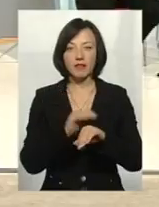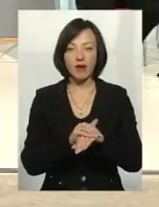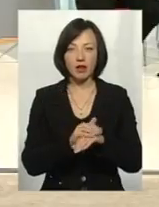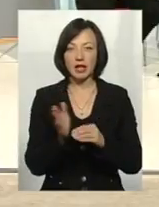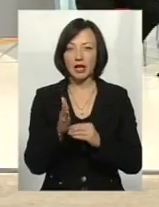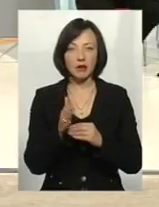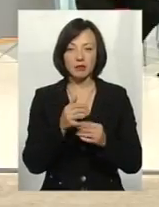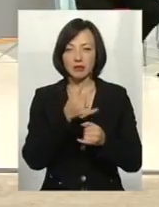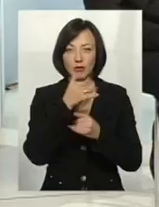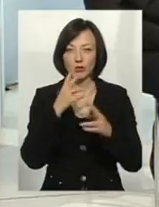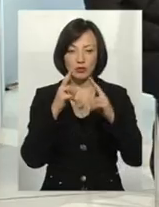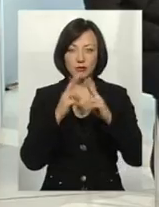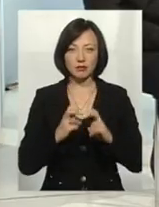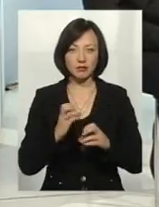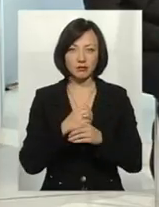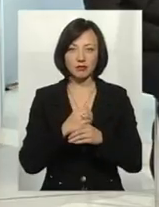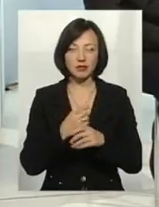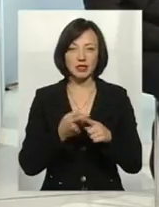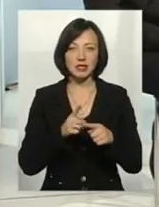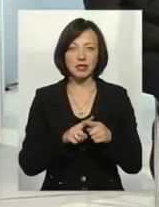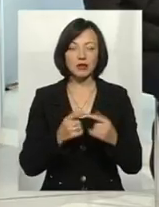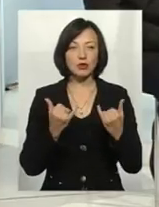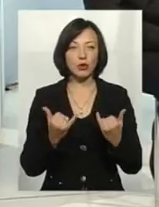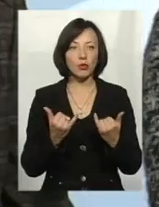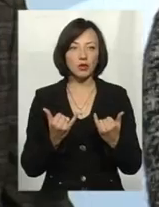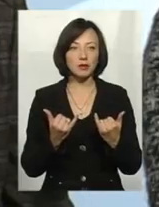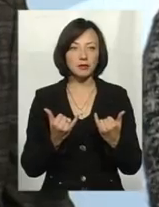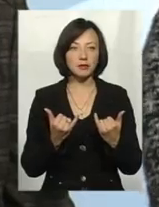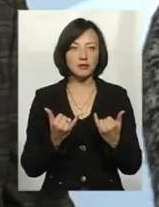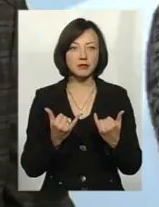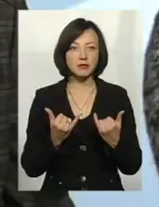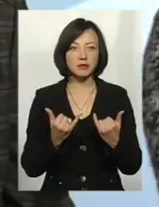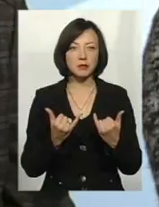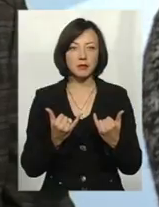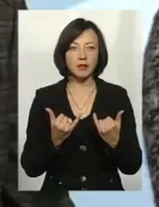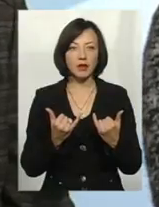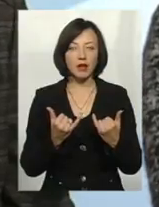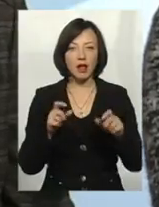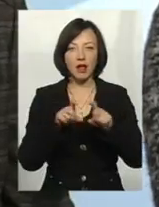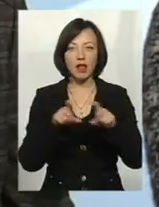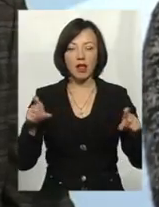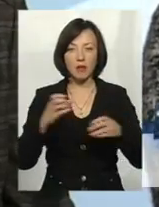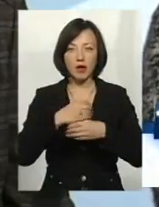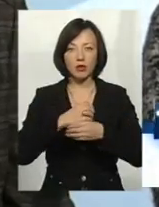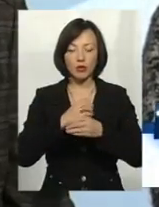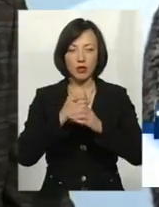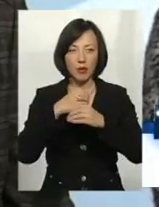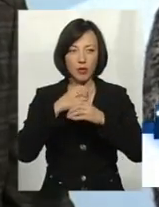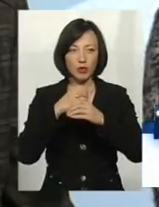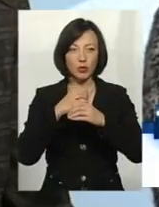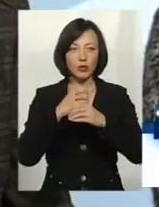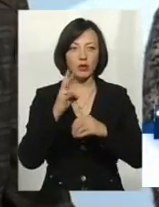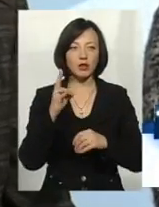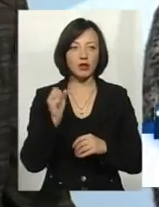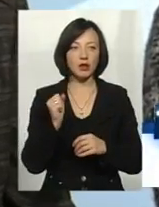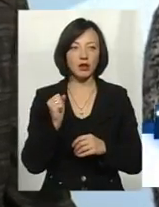не підлягає аналізам. Це сьогодні зональна лабораторія, яка розташована на